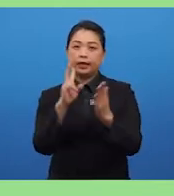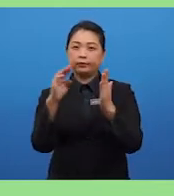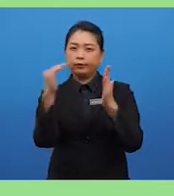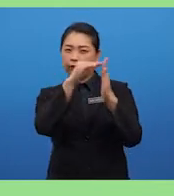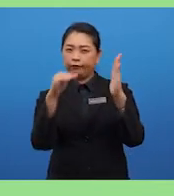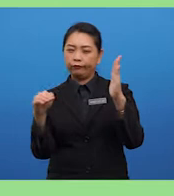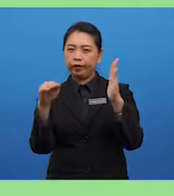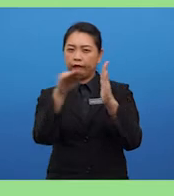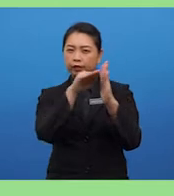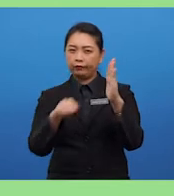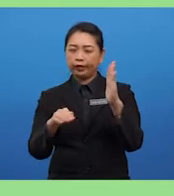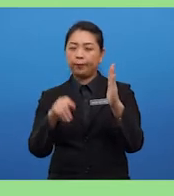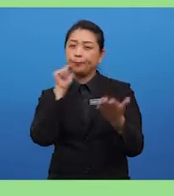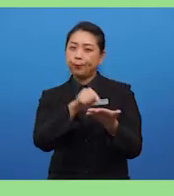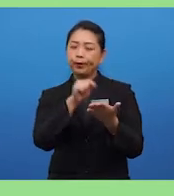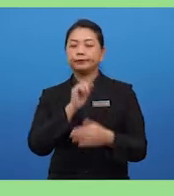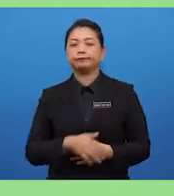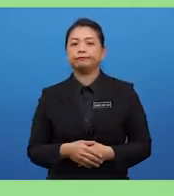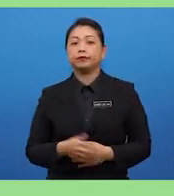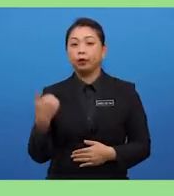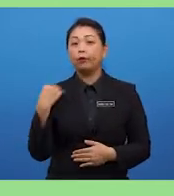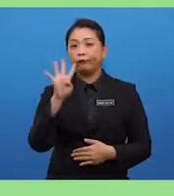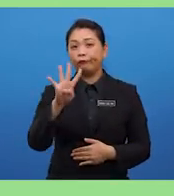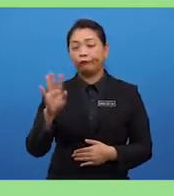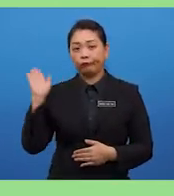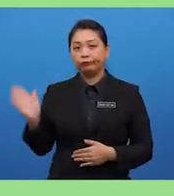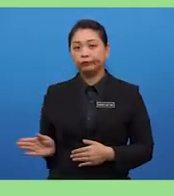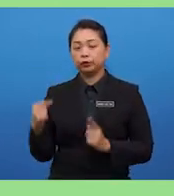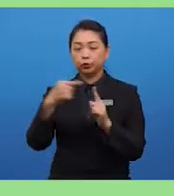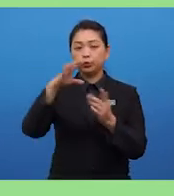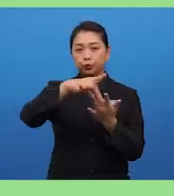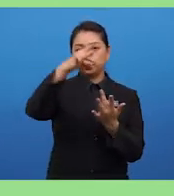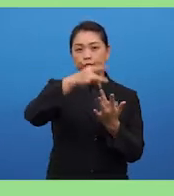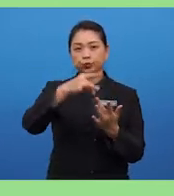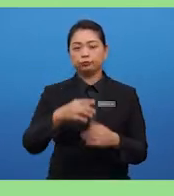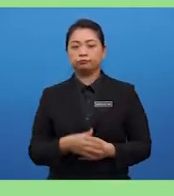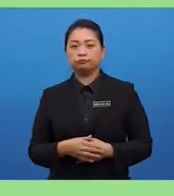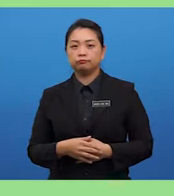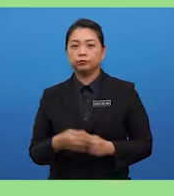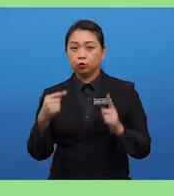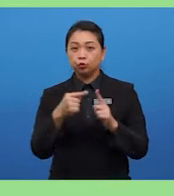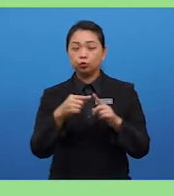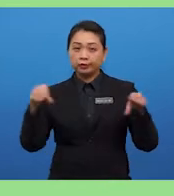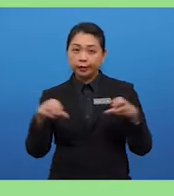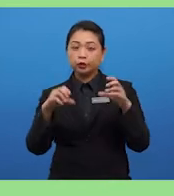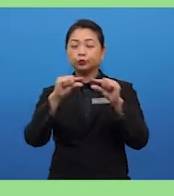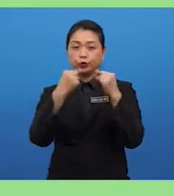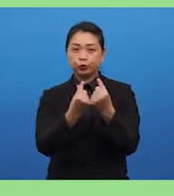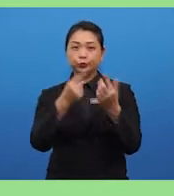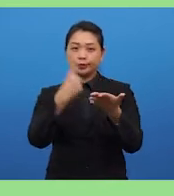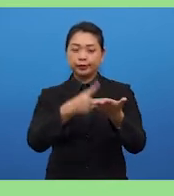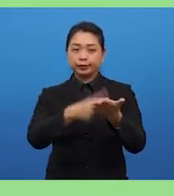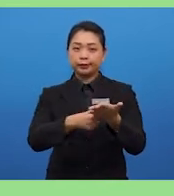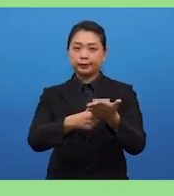upon? So, four prompts for you to choose in order for you to carry out your group discussion.